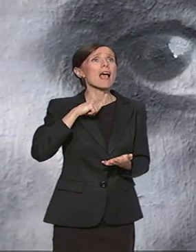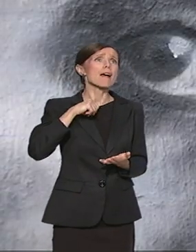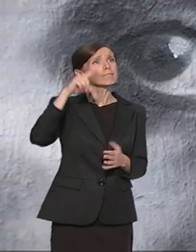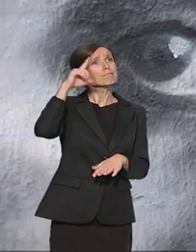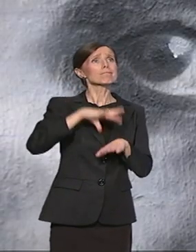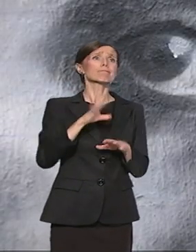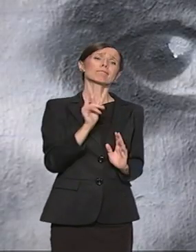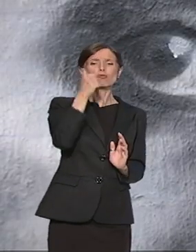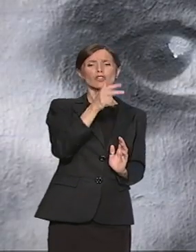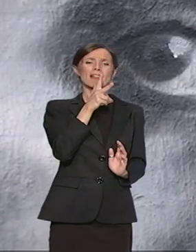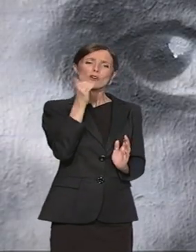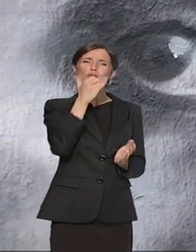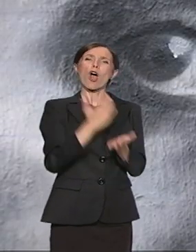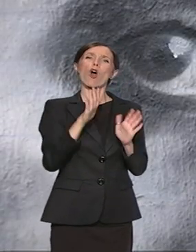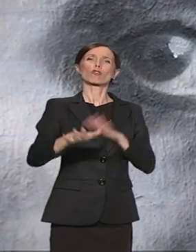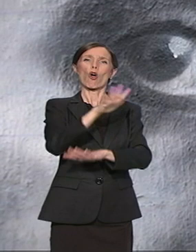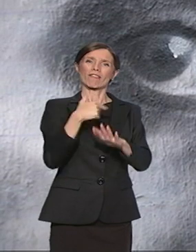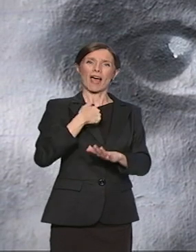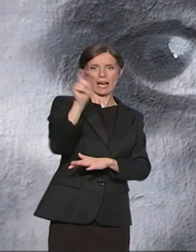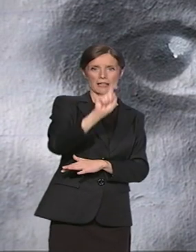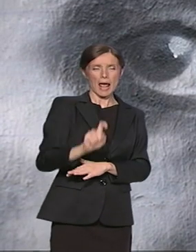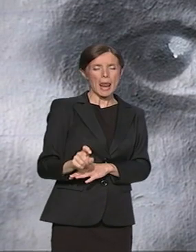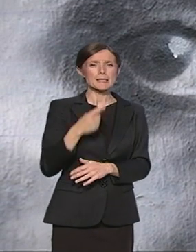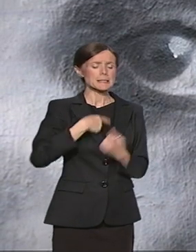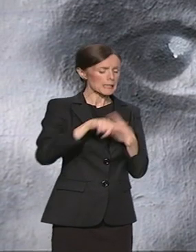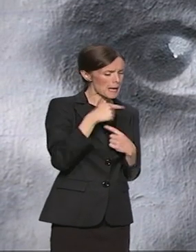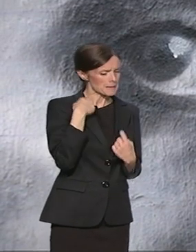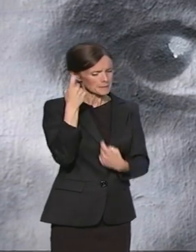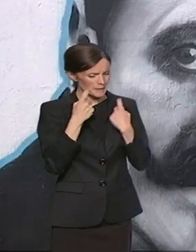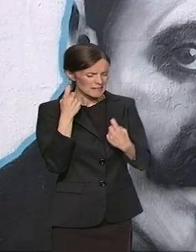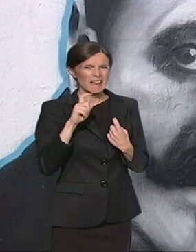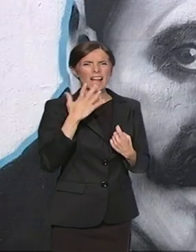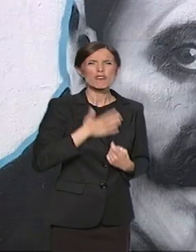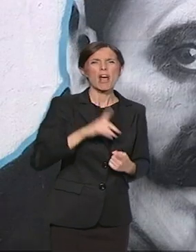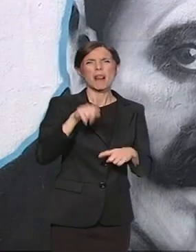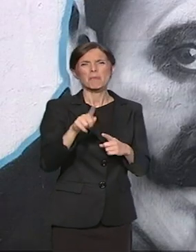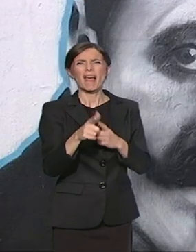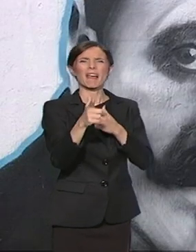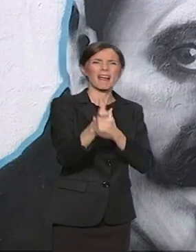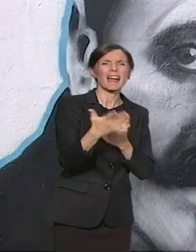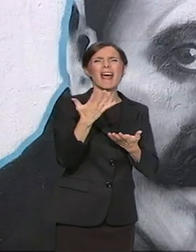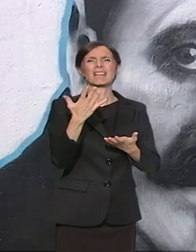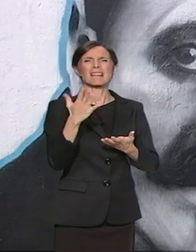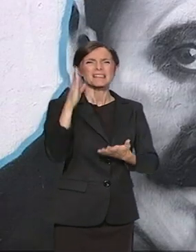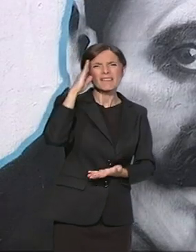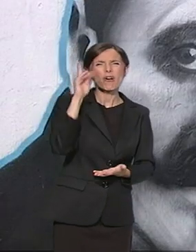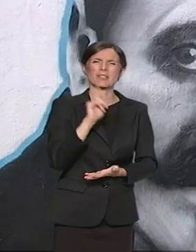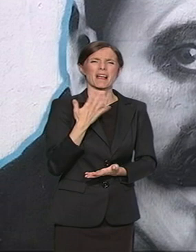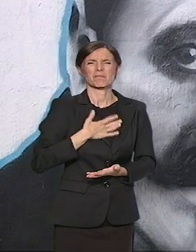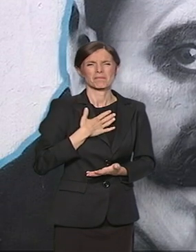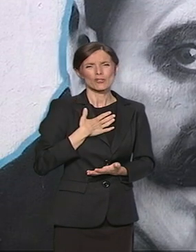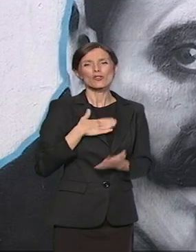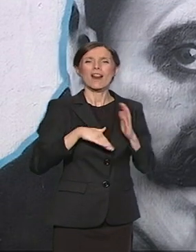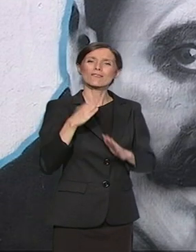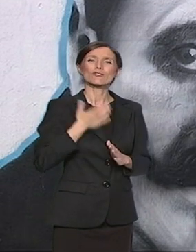za vaše mesto. Onda mi smo gledali da to budu neki, šta znam, ratnici, nešto pravo, neko smo neko da napravili na našu kulturni priču,